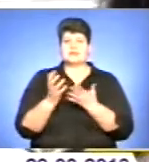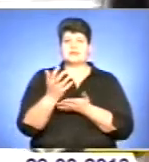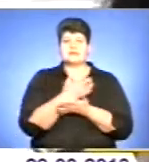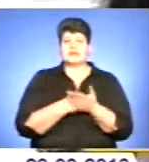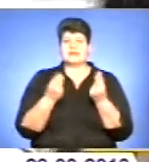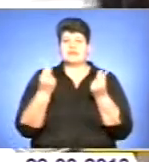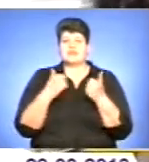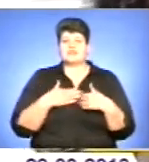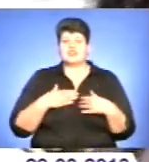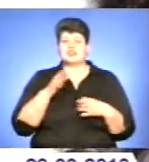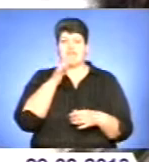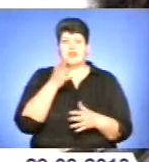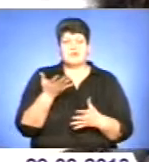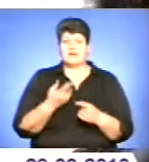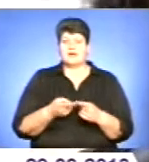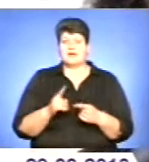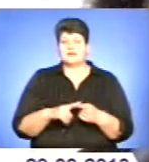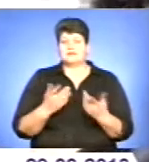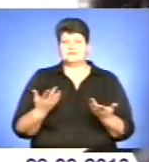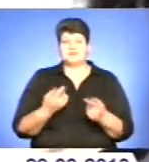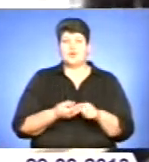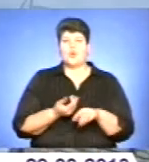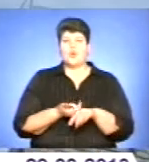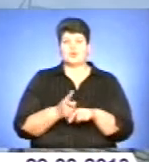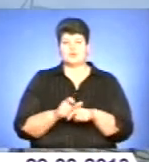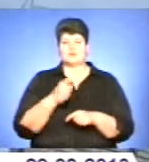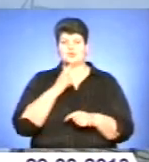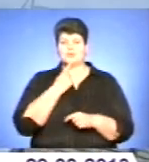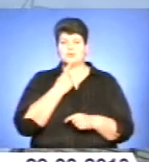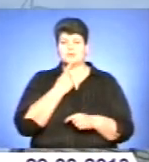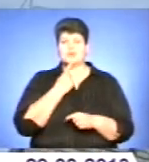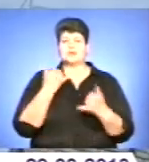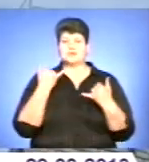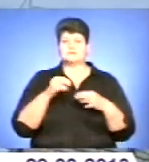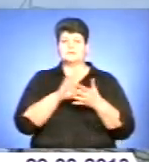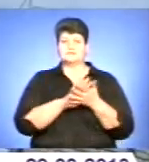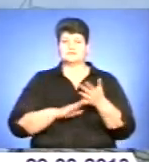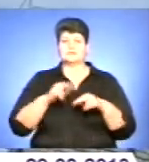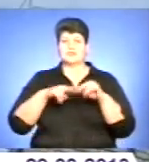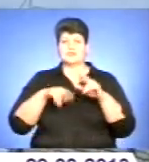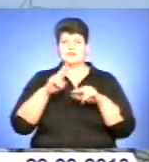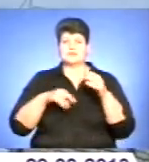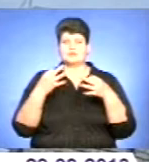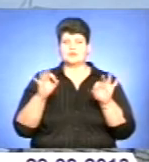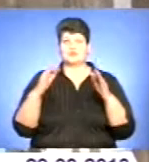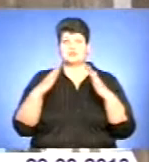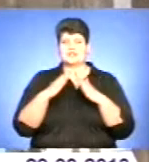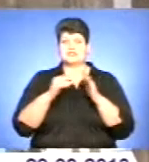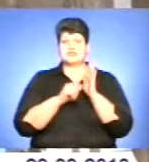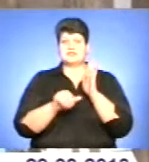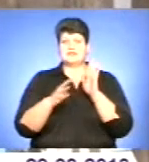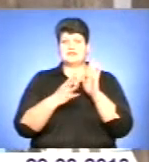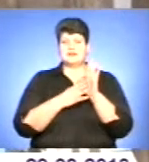житло це дуже складно. Нині триває будівництво комплексу доступного житла 6-9